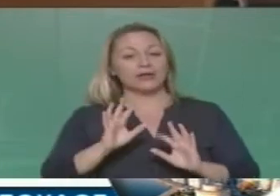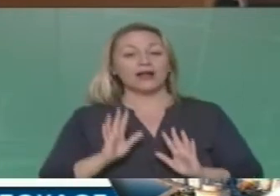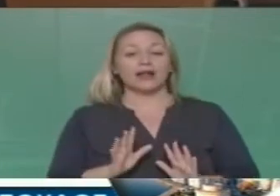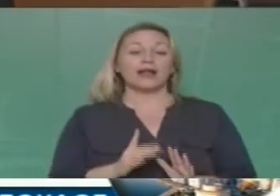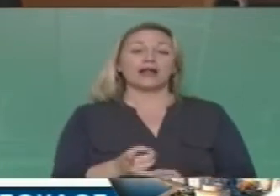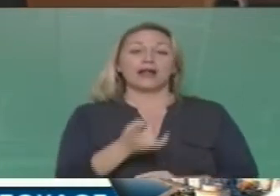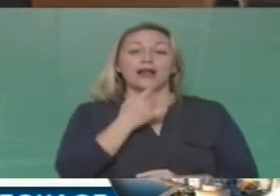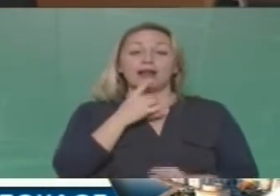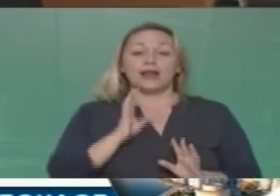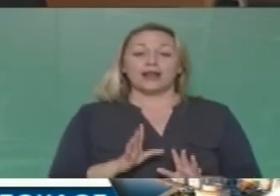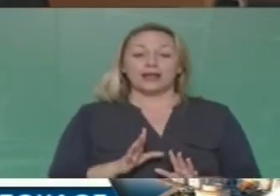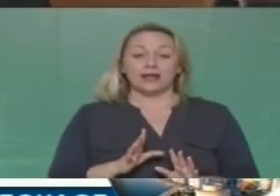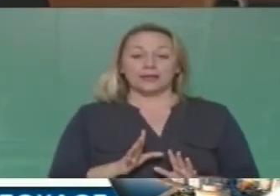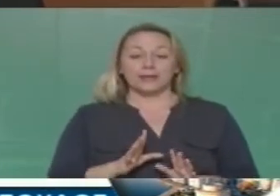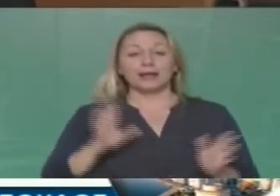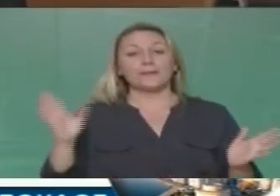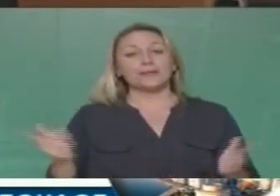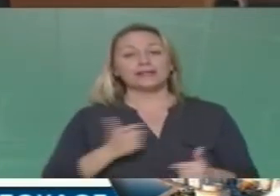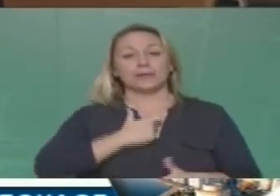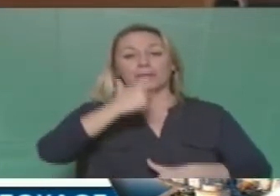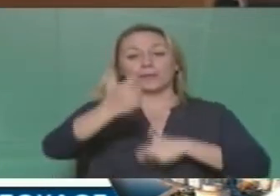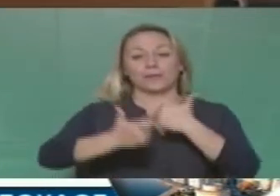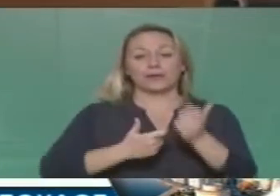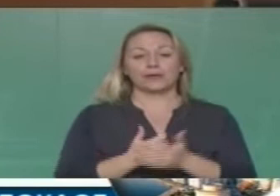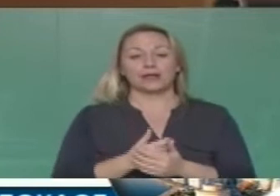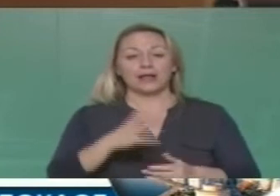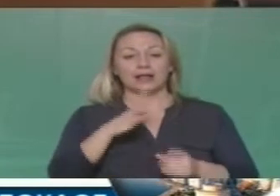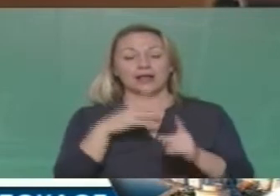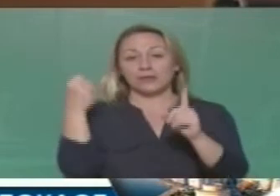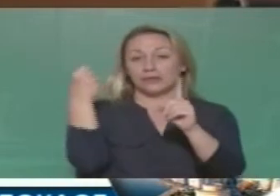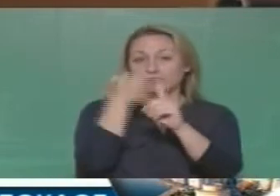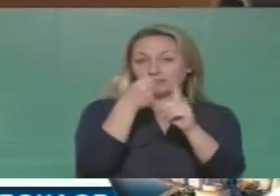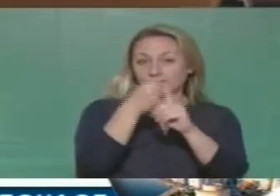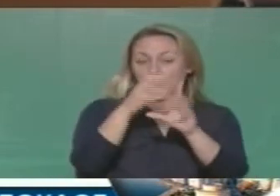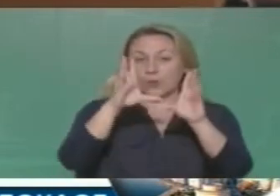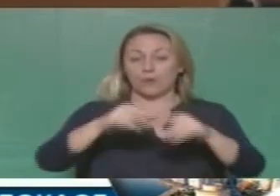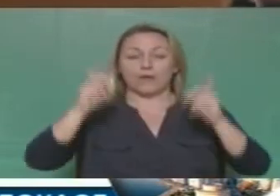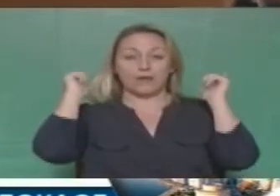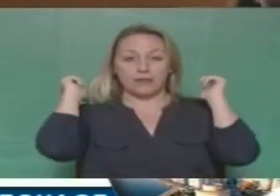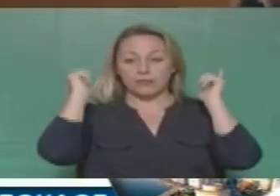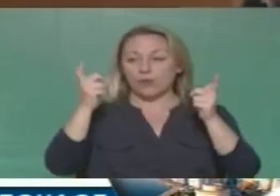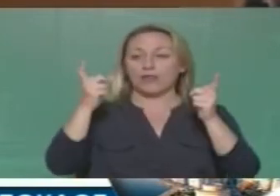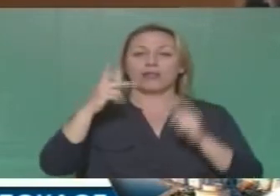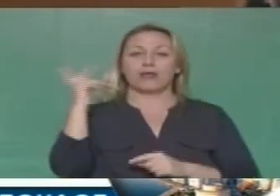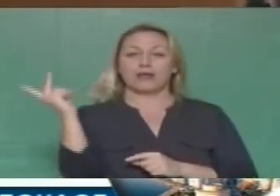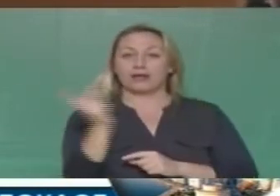Όταν λέμε έστω συνθηματολογικά για τους αγώνες υπέρ της δημοκρατίας, της κοινωνικής πρόοδου και τα λοιπά,